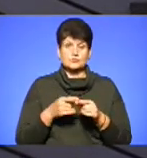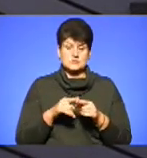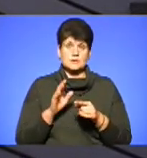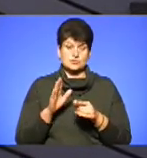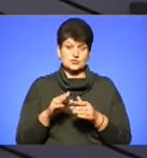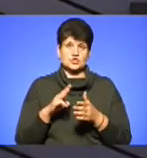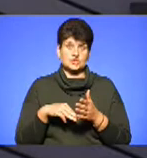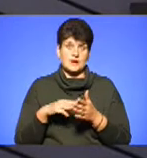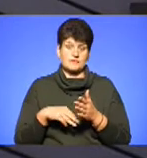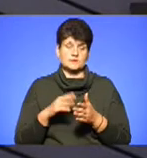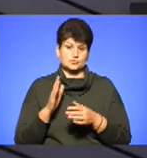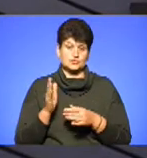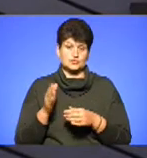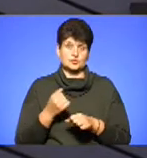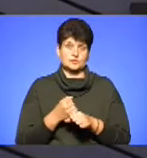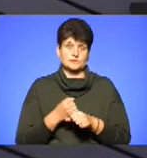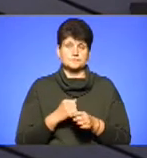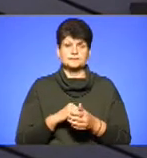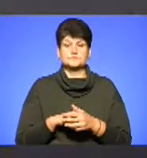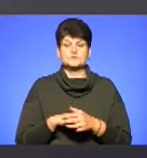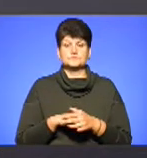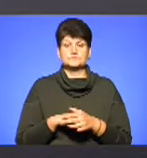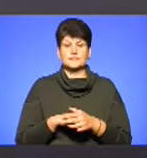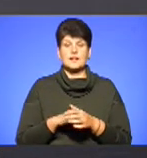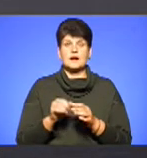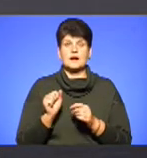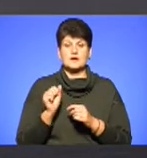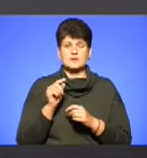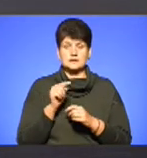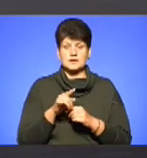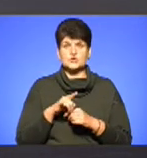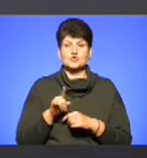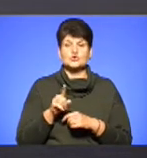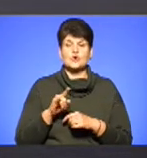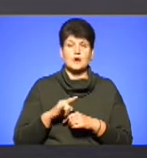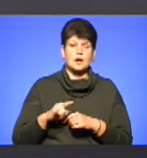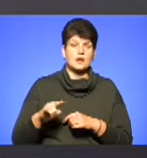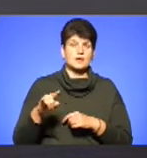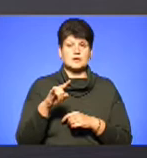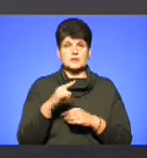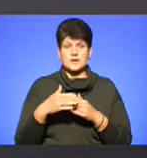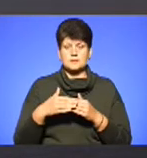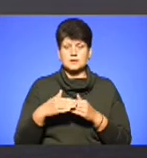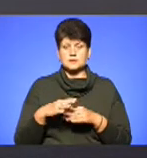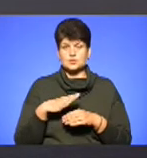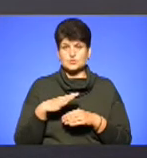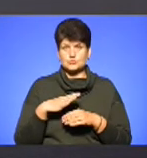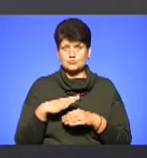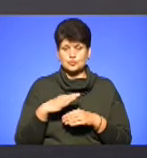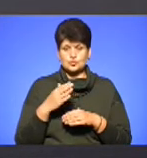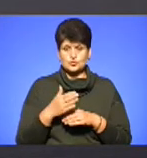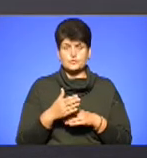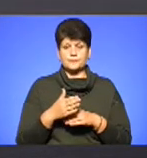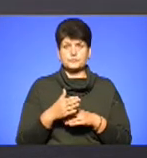штрафні санкції, будуть примінені. А на те, що літак надто близько був до жилого сектору, так, ми